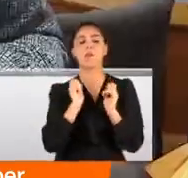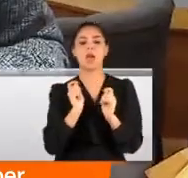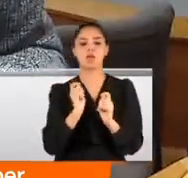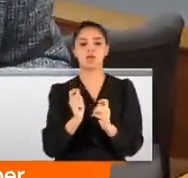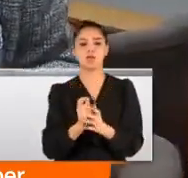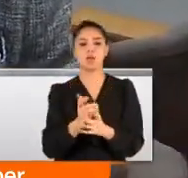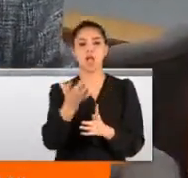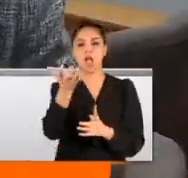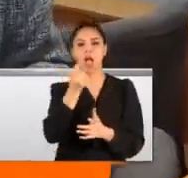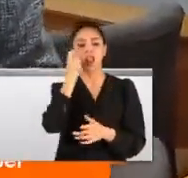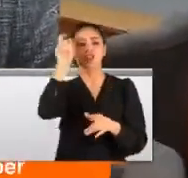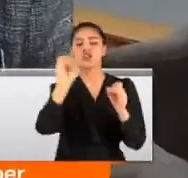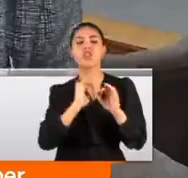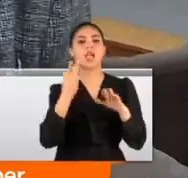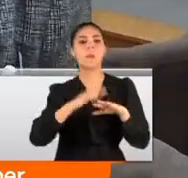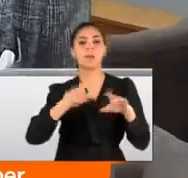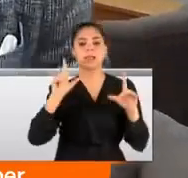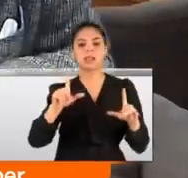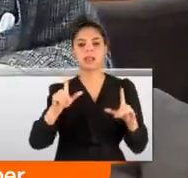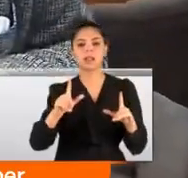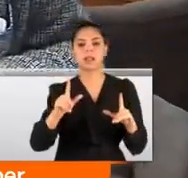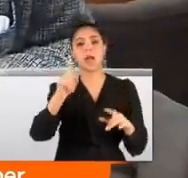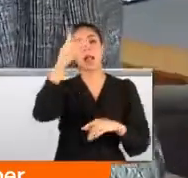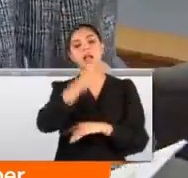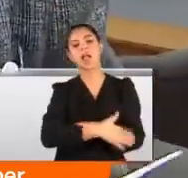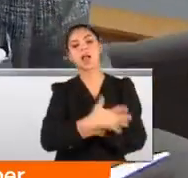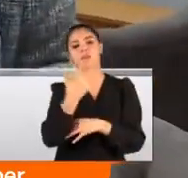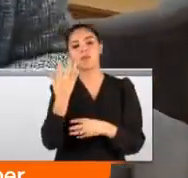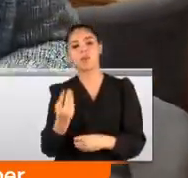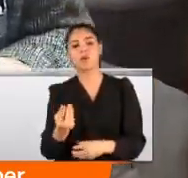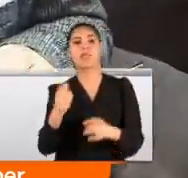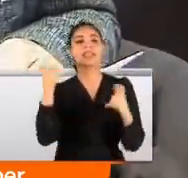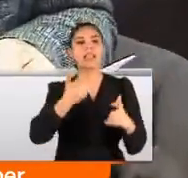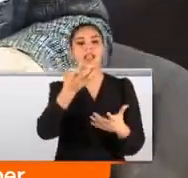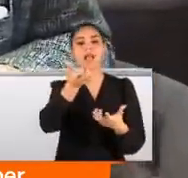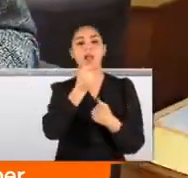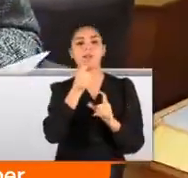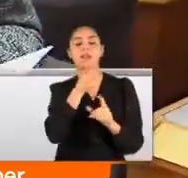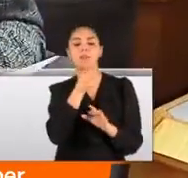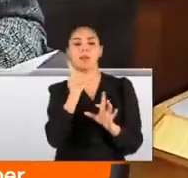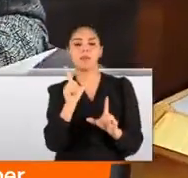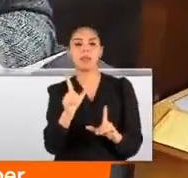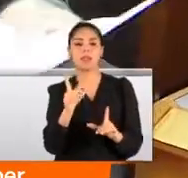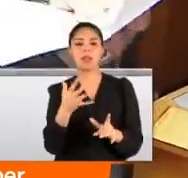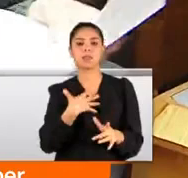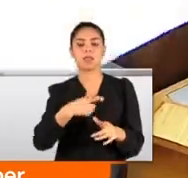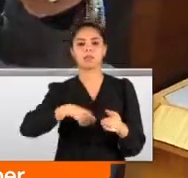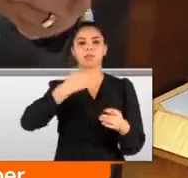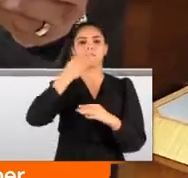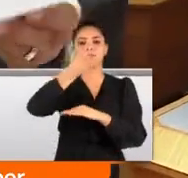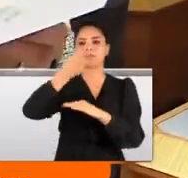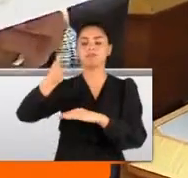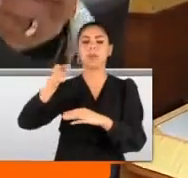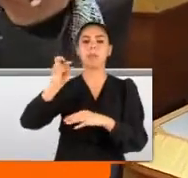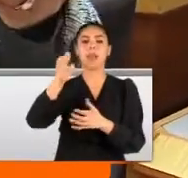lazım. Alıcılar ne yapsın peki? Vallahi Allah yardımcıları olsun. Nereden ne alacaklarını bilmeleri lazım. Önüne gelen surdan buradan